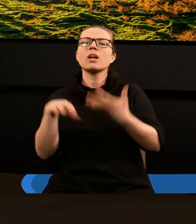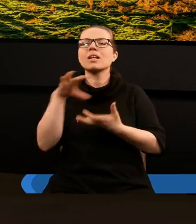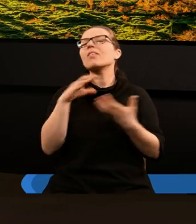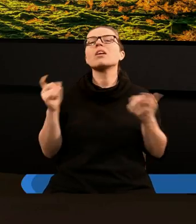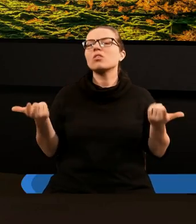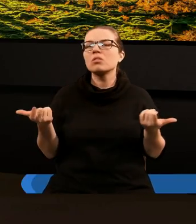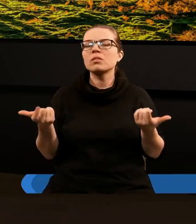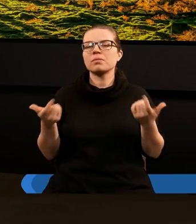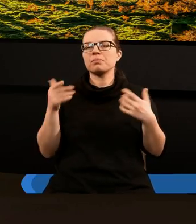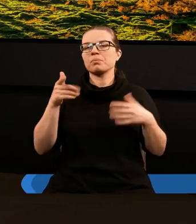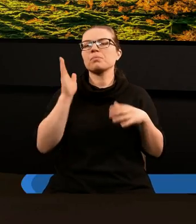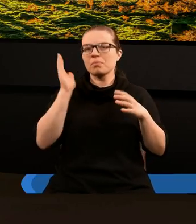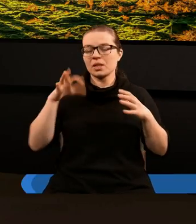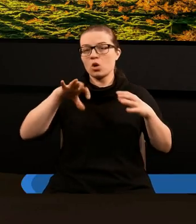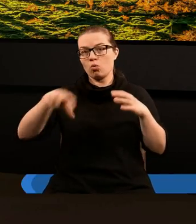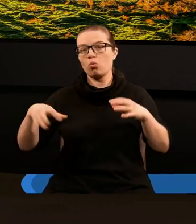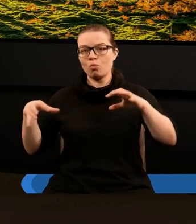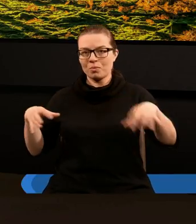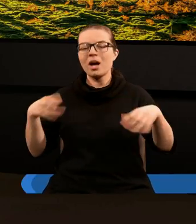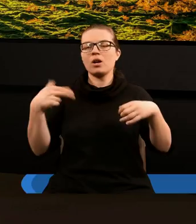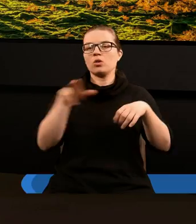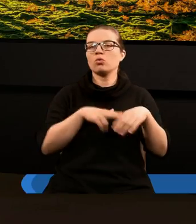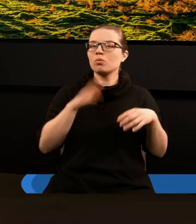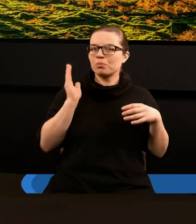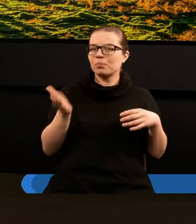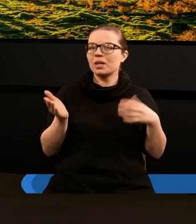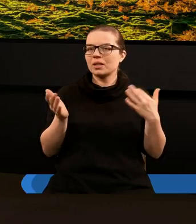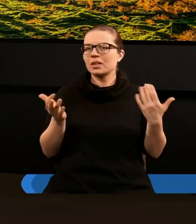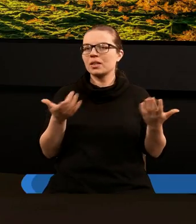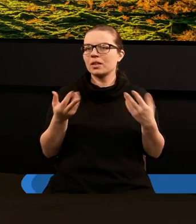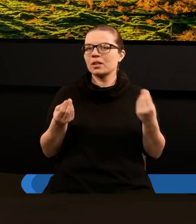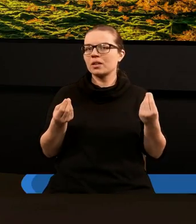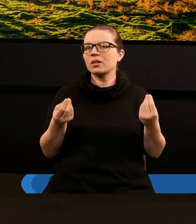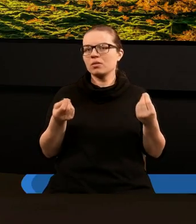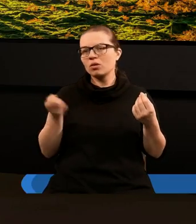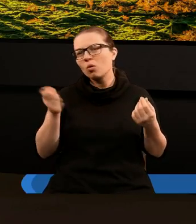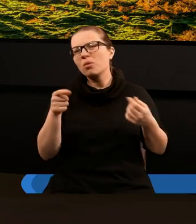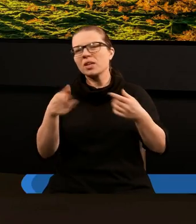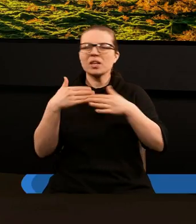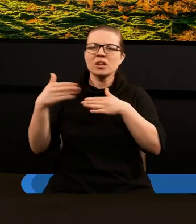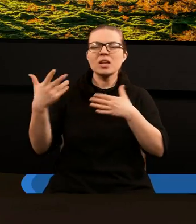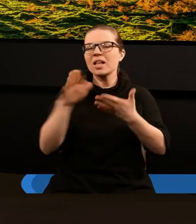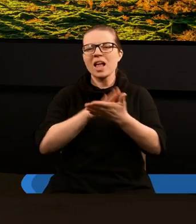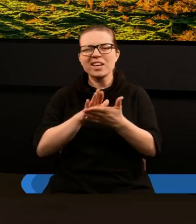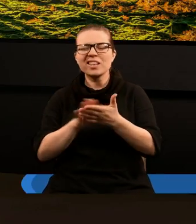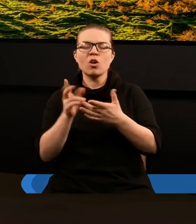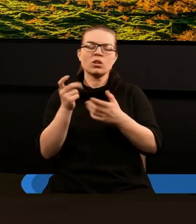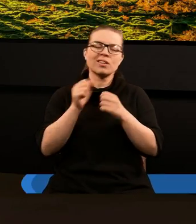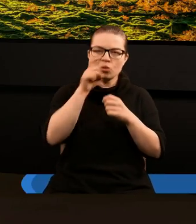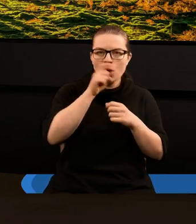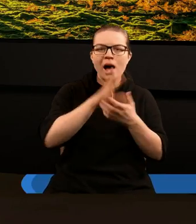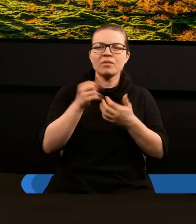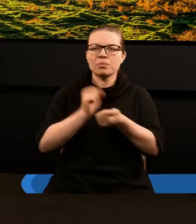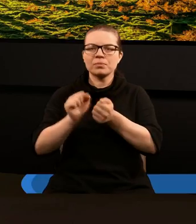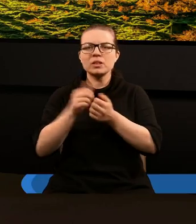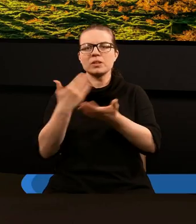możemy spodziewać się, że będzie ta grupa, która będzie unikać tych nieczystości, tych wszystkiego, tylko całego